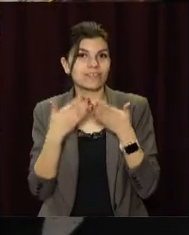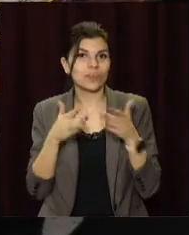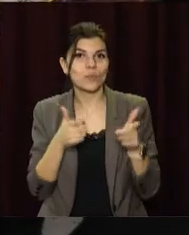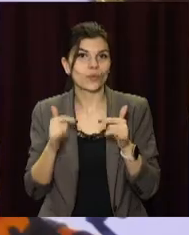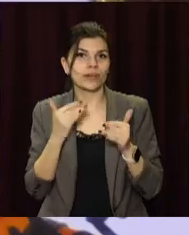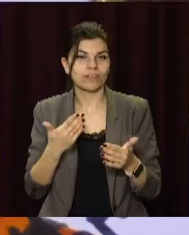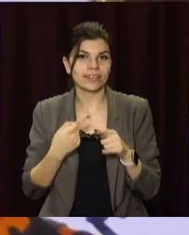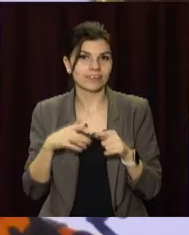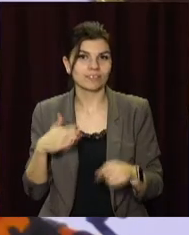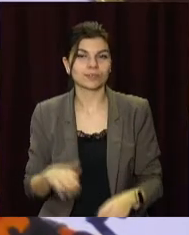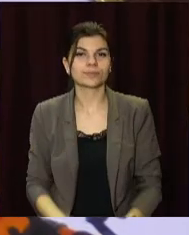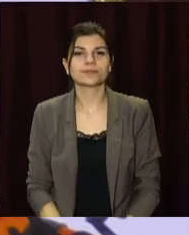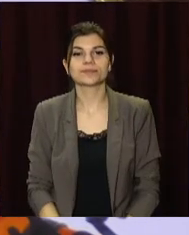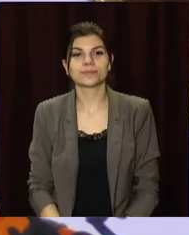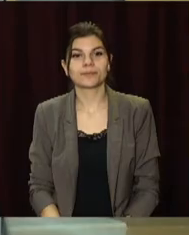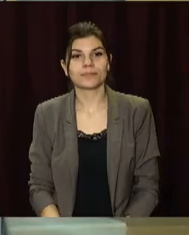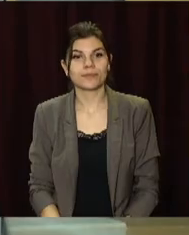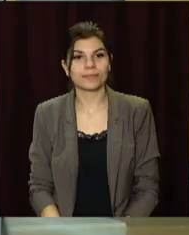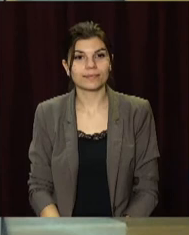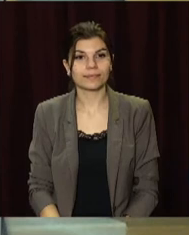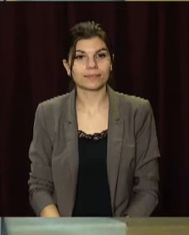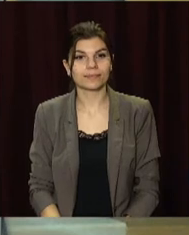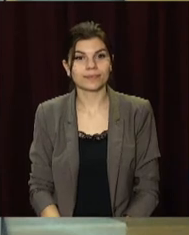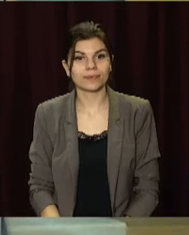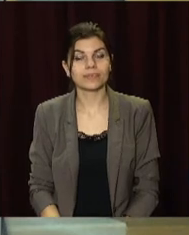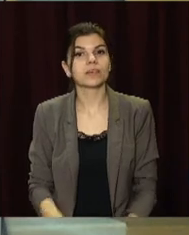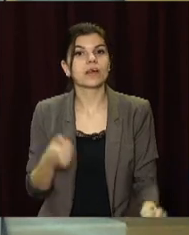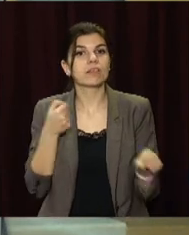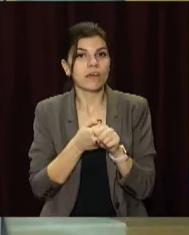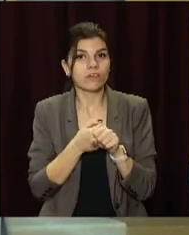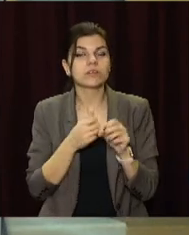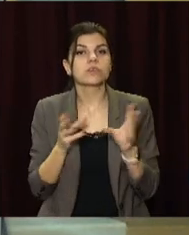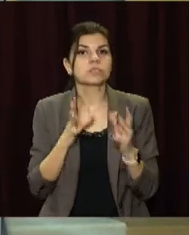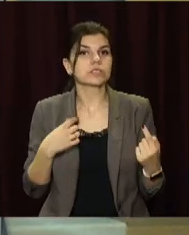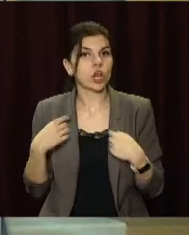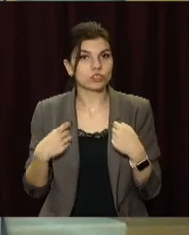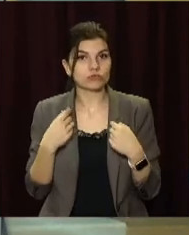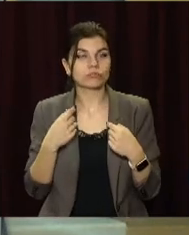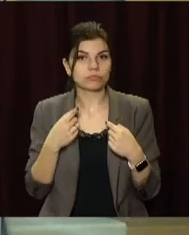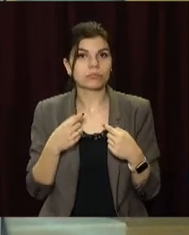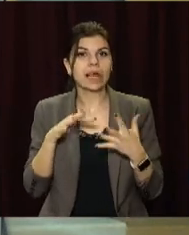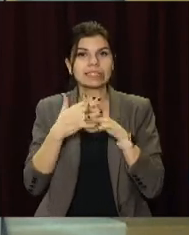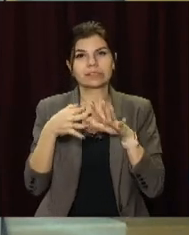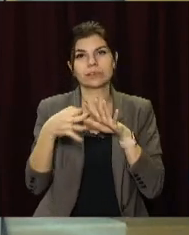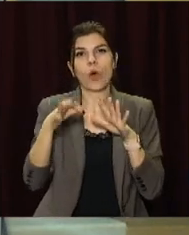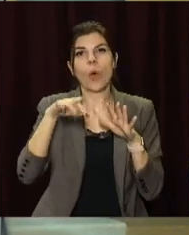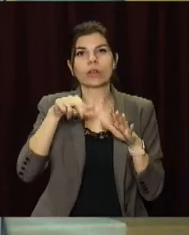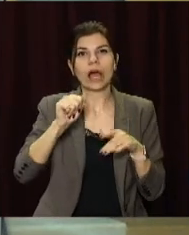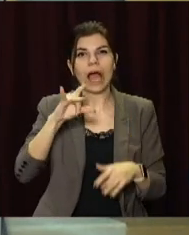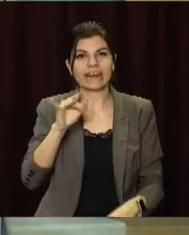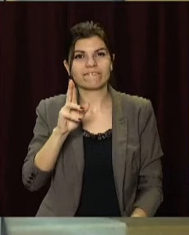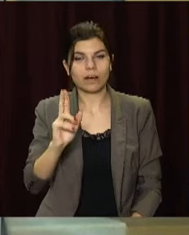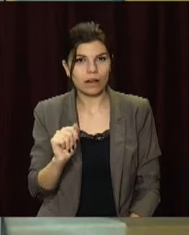Харченко, ОПЕН-ЮЗ, телеканал «Відкритий». ДТП із постраждалими сталося поблизу села Одарівка